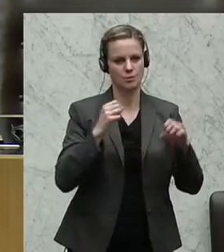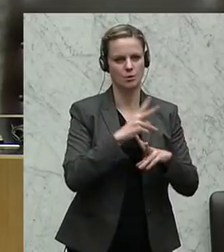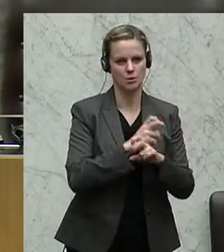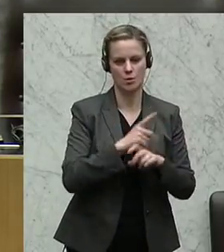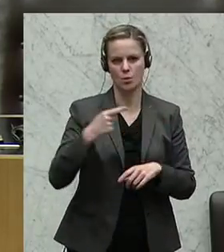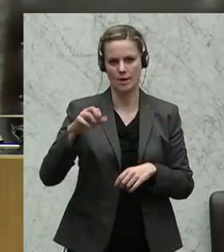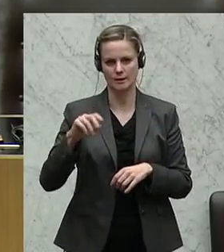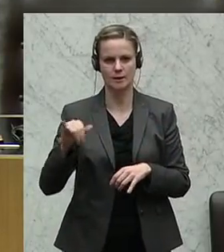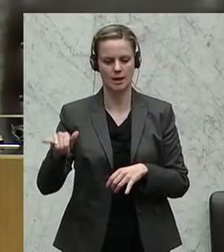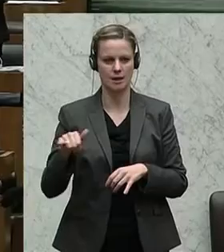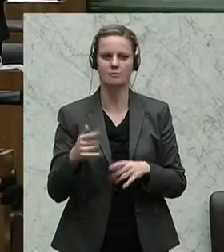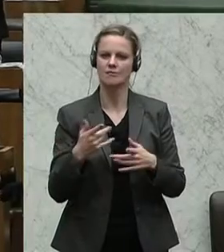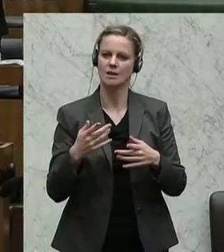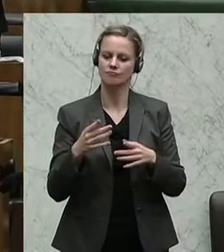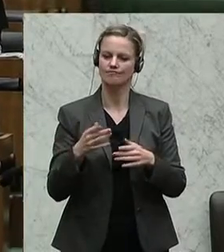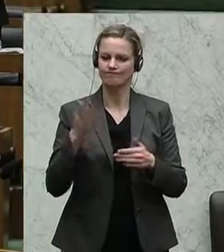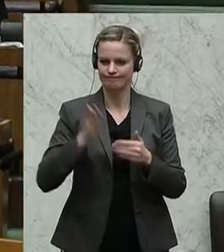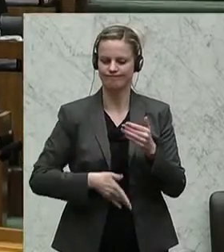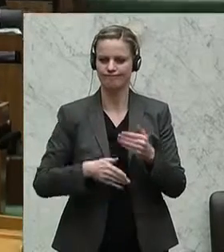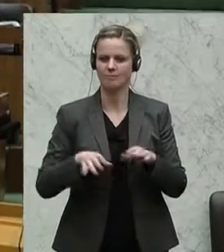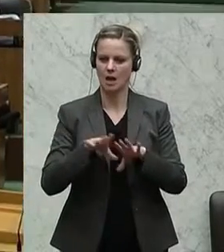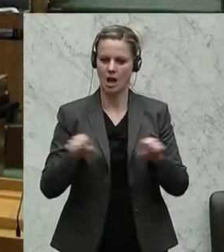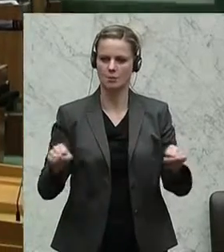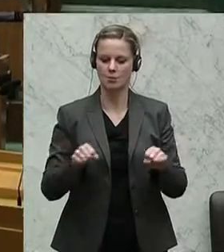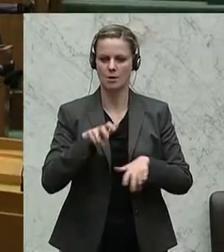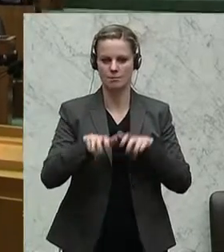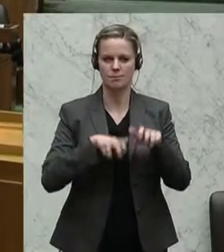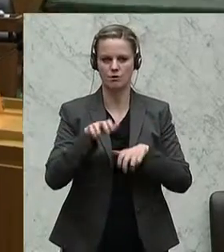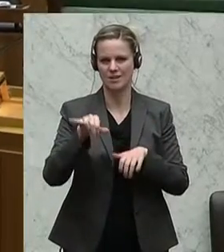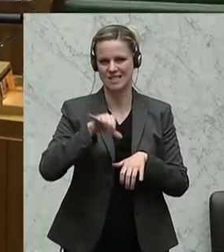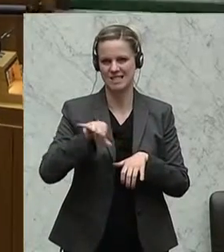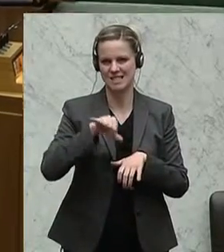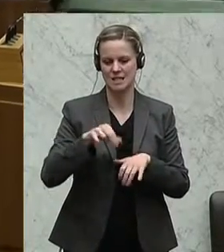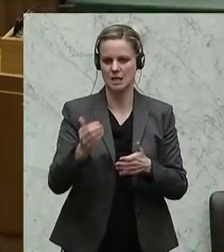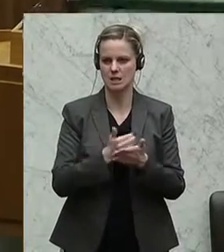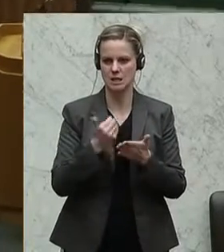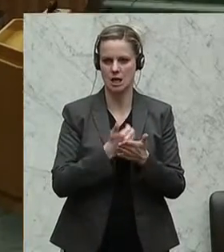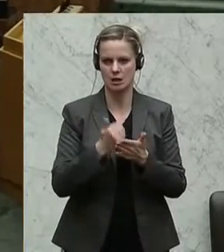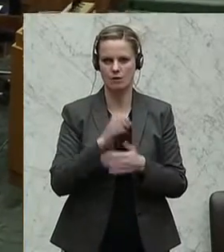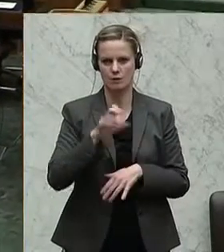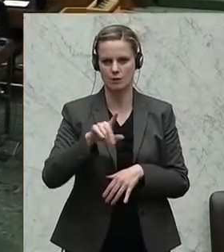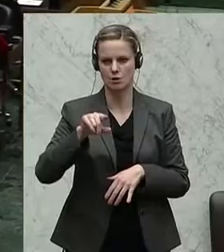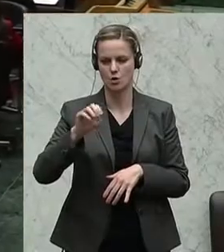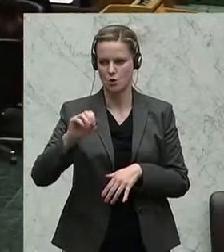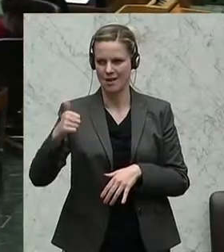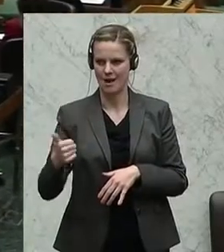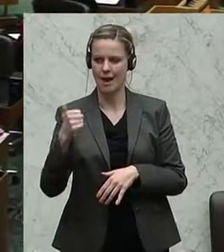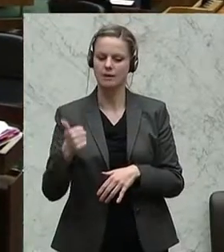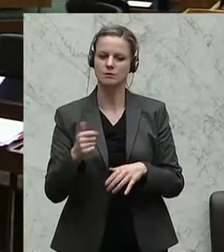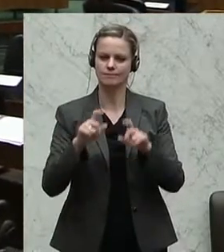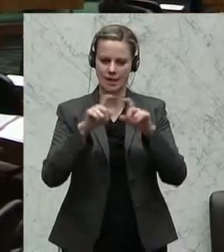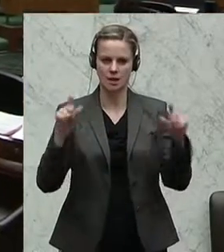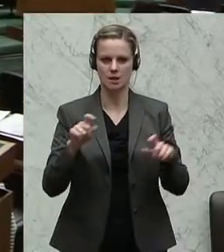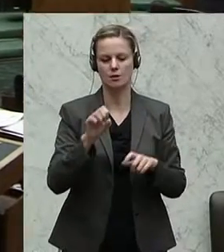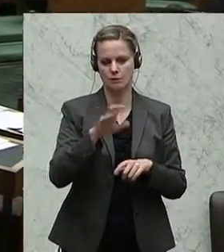und Görensee zur Beendigung des Abkommens über die Besteuerung von Zinserträgen in 1501 der Beilagen gemäß Artikel